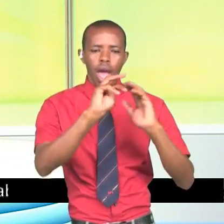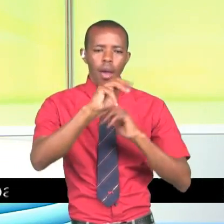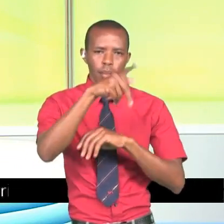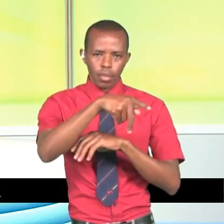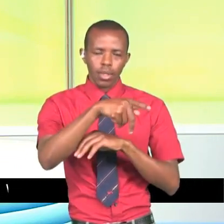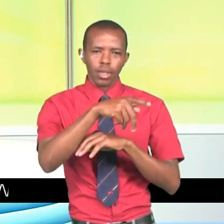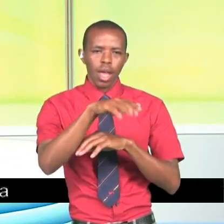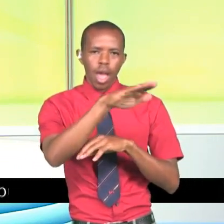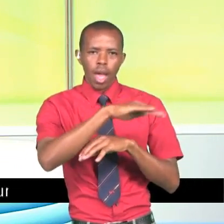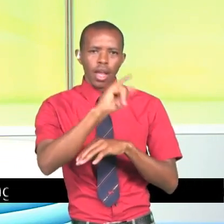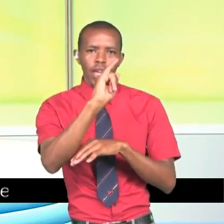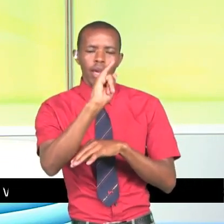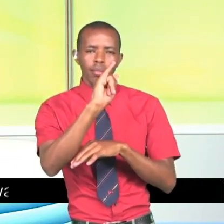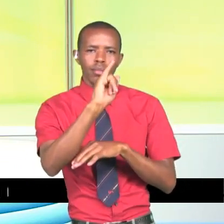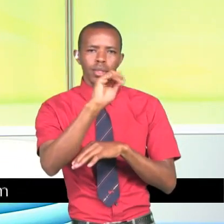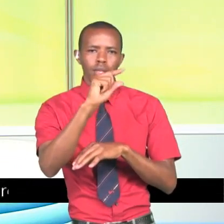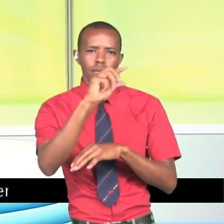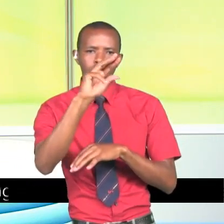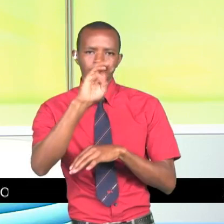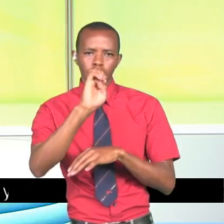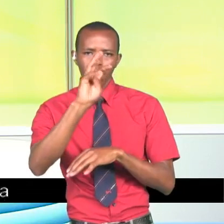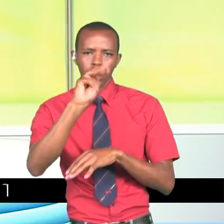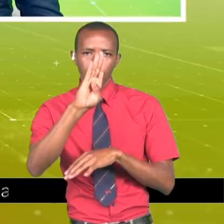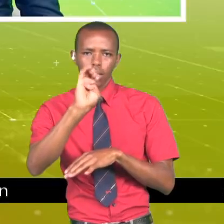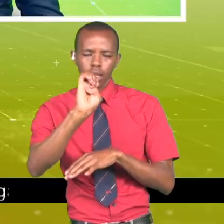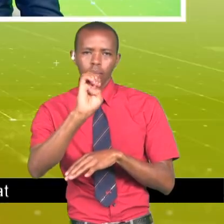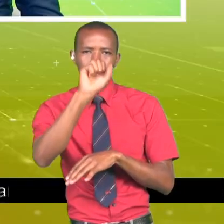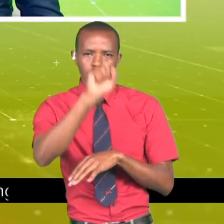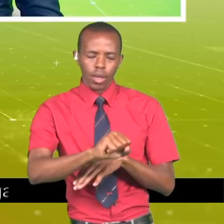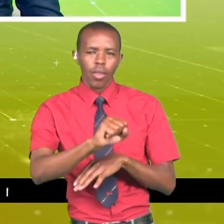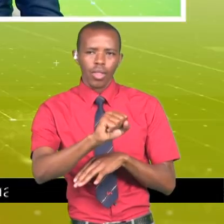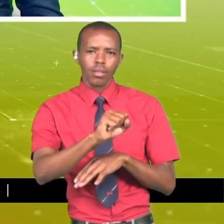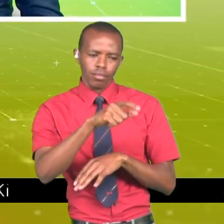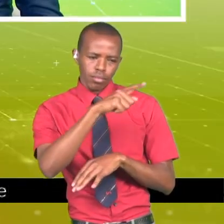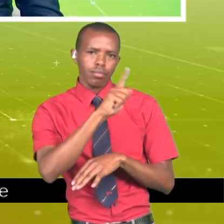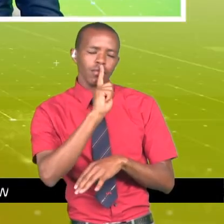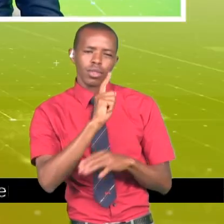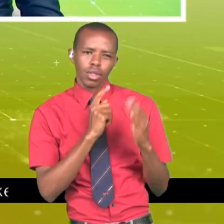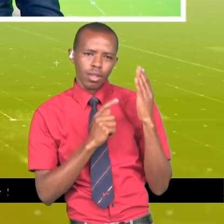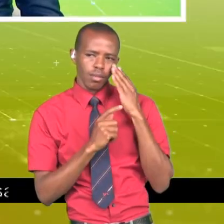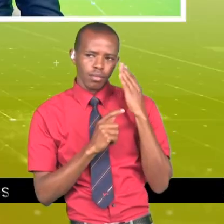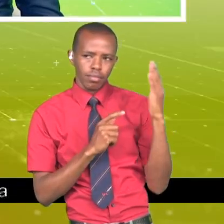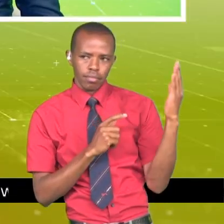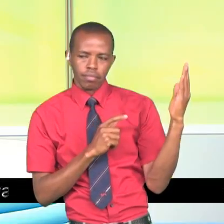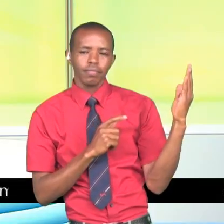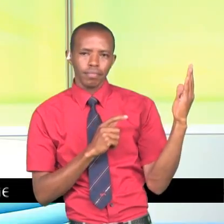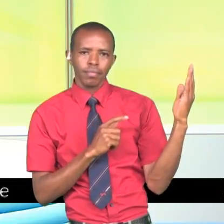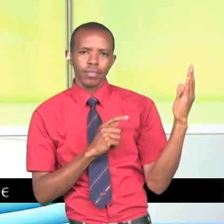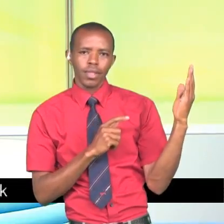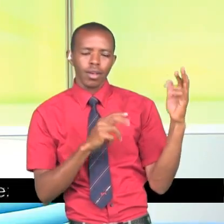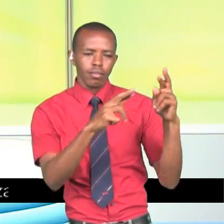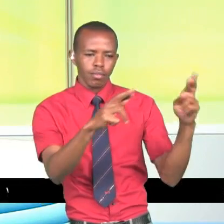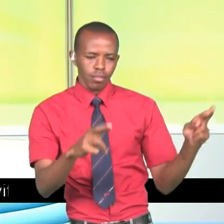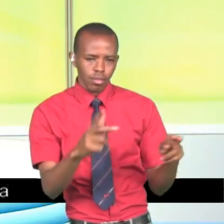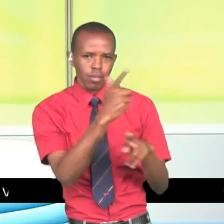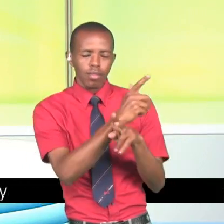huyu kutoka eneola igembe kusini John Paul Mwirigi Ame kuepo na nasema ata kuepo Kama unavowona kunye kiwambo charuningako Bila shaka kundani ya studio